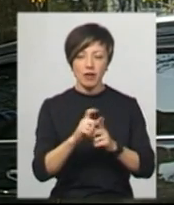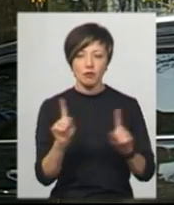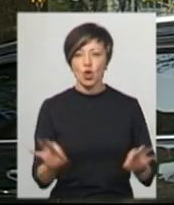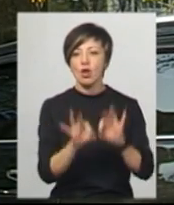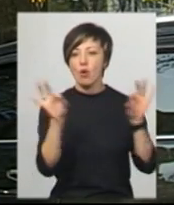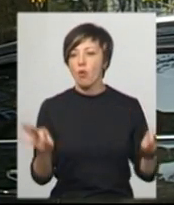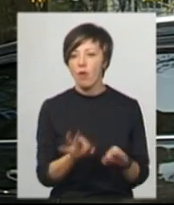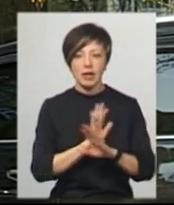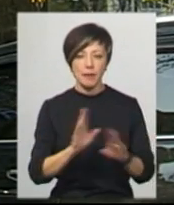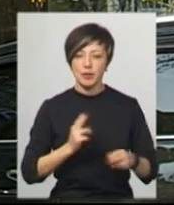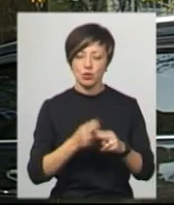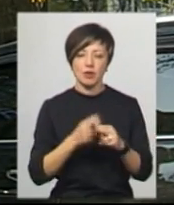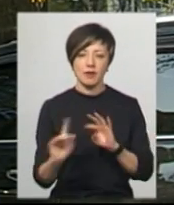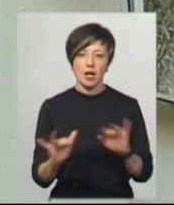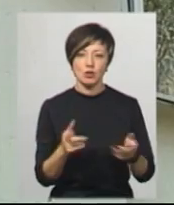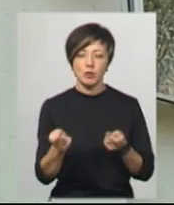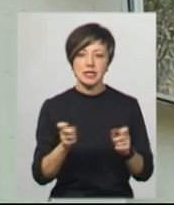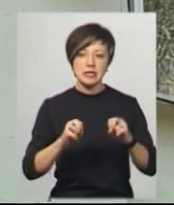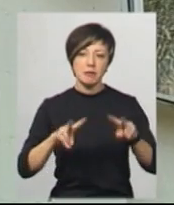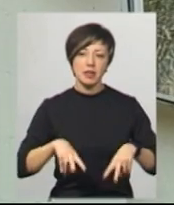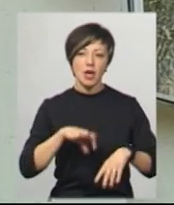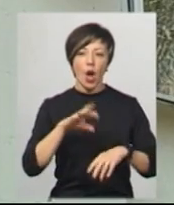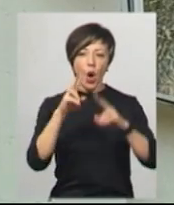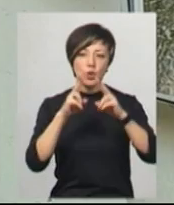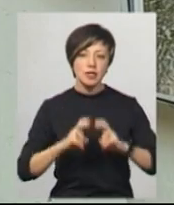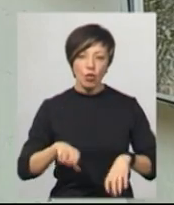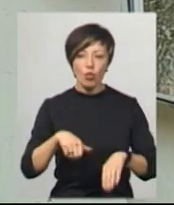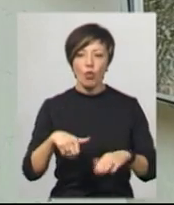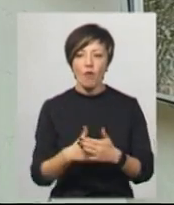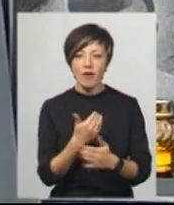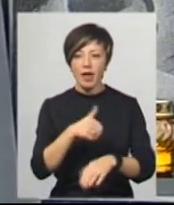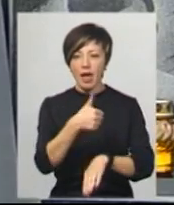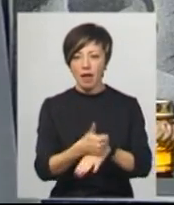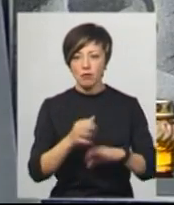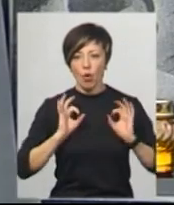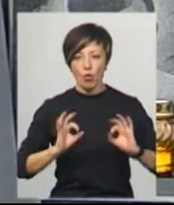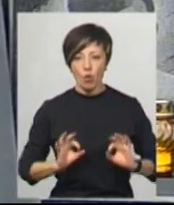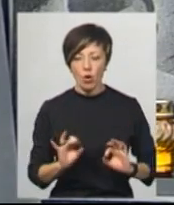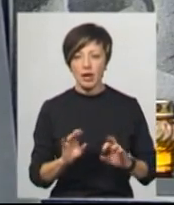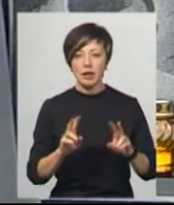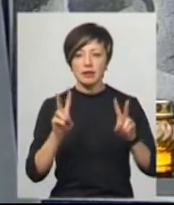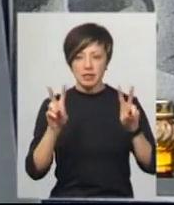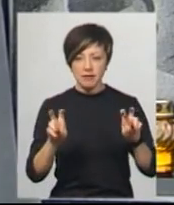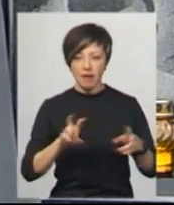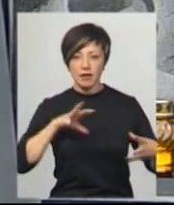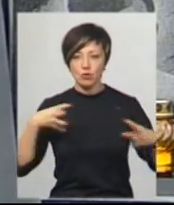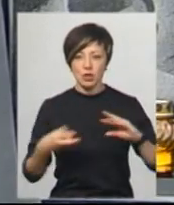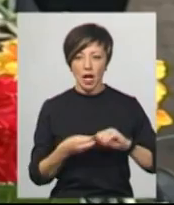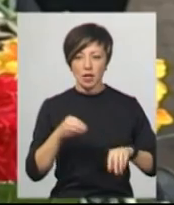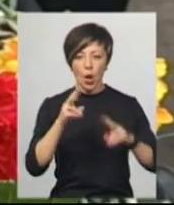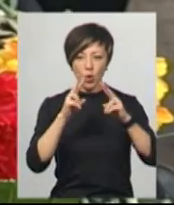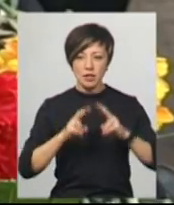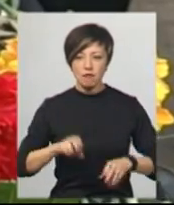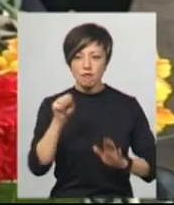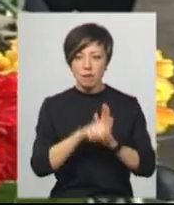що ніколи не перешкоджав діяльності управління спецрозслідувань. Новий генпрокурор Руслан Рябошапки назвав результати розслідувань вбивств